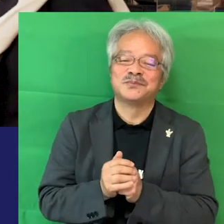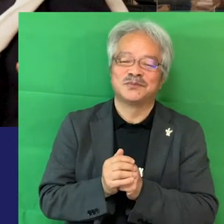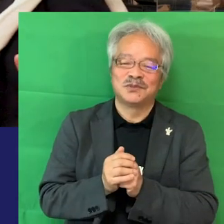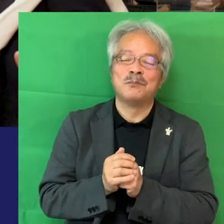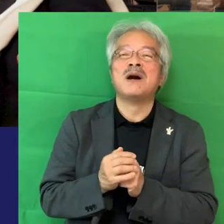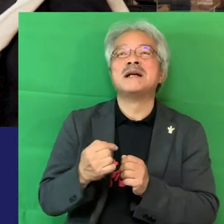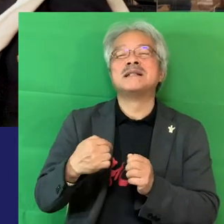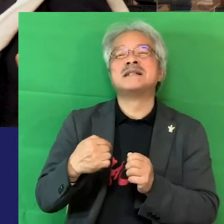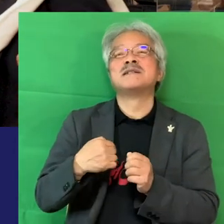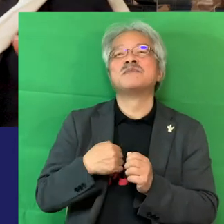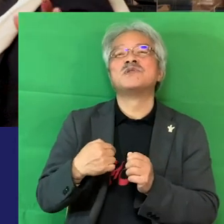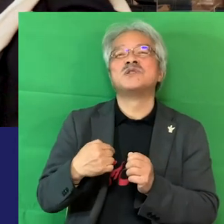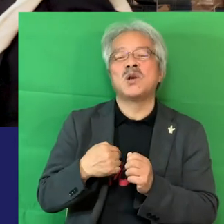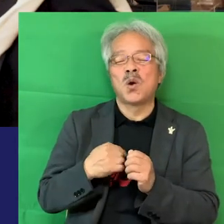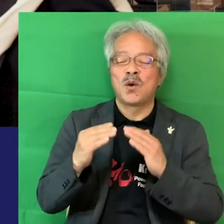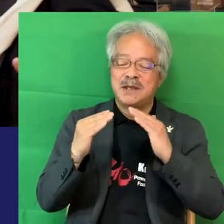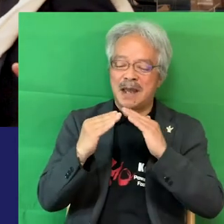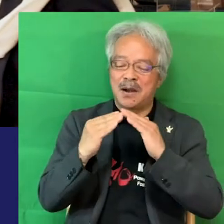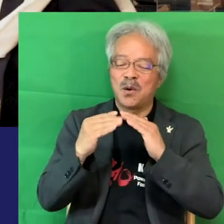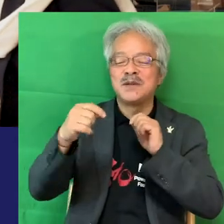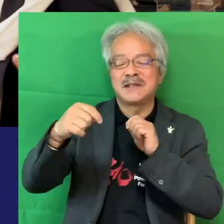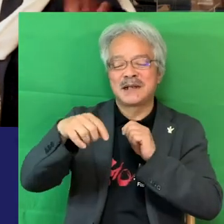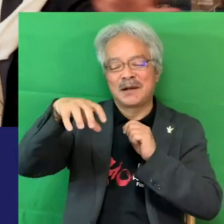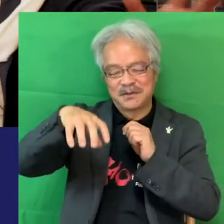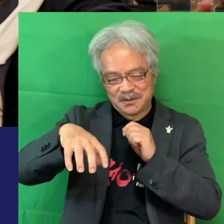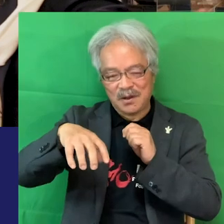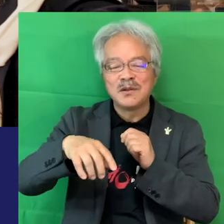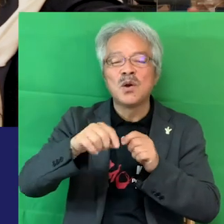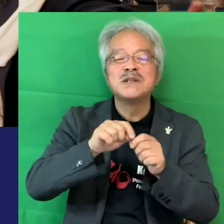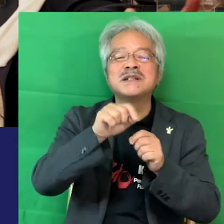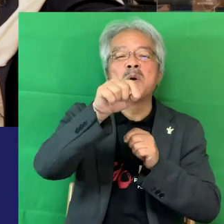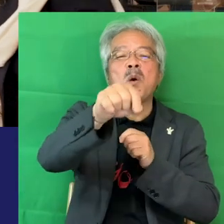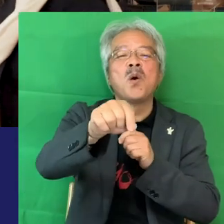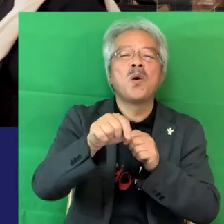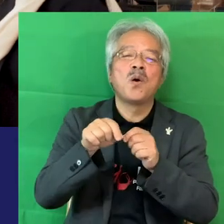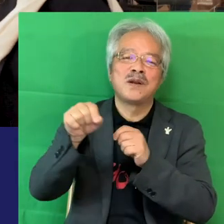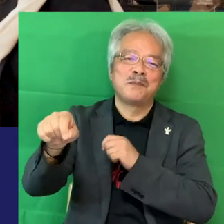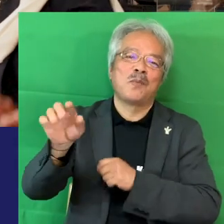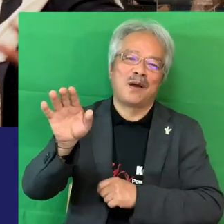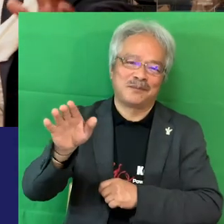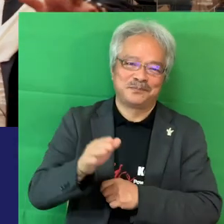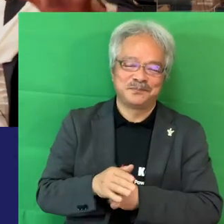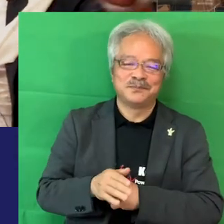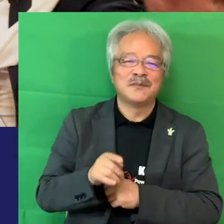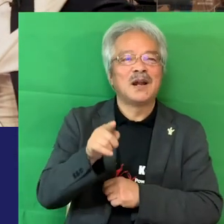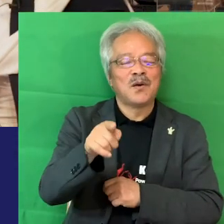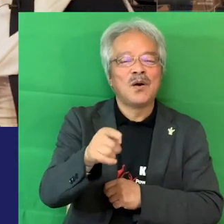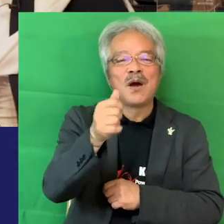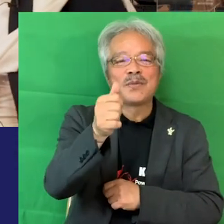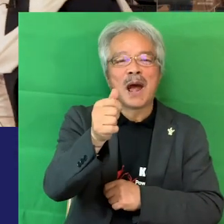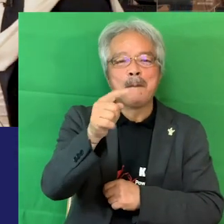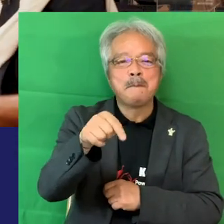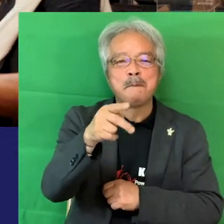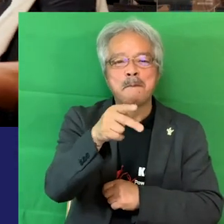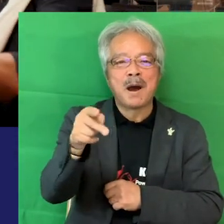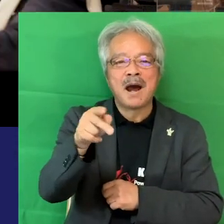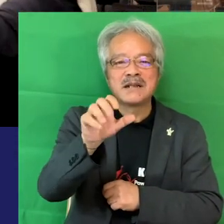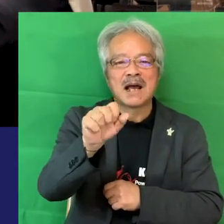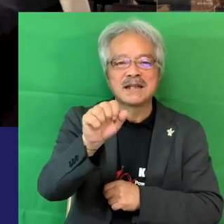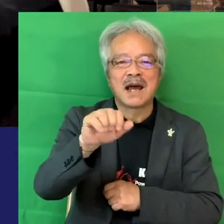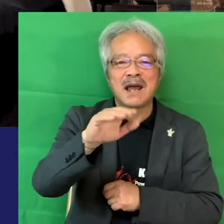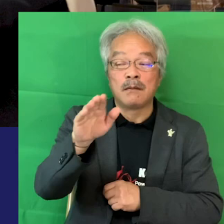自分の家の近くとあとは地方にもあってそうなんですよ丹波笹山の方にあったりとか